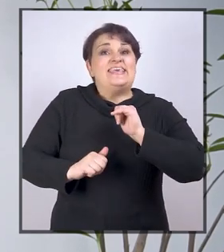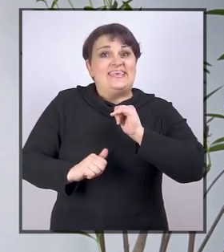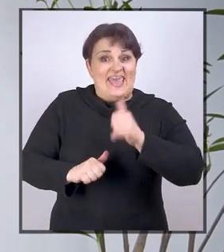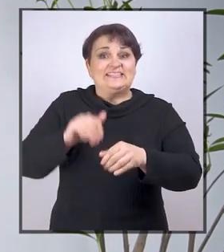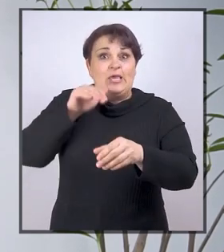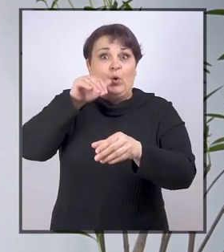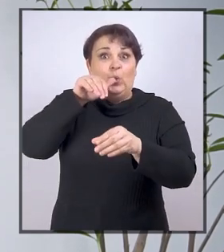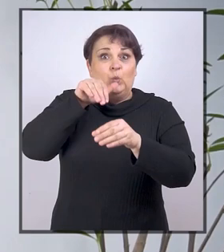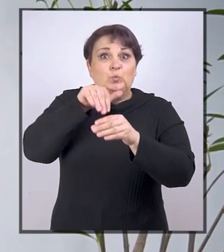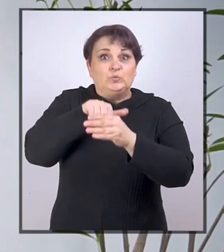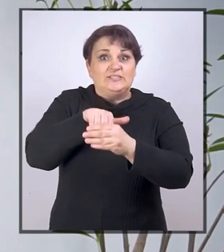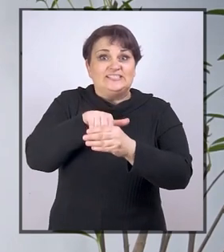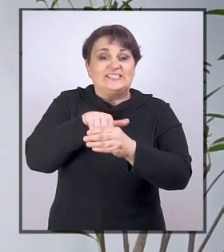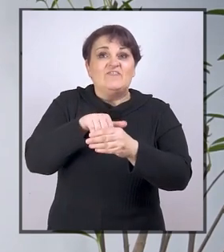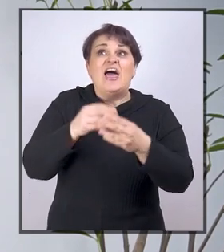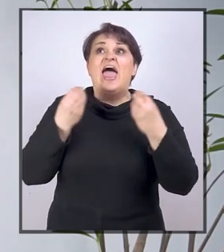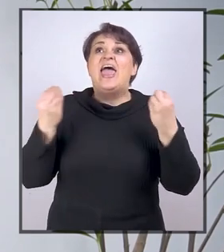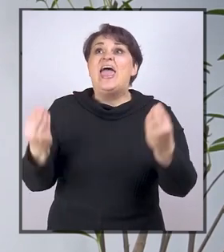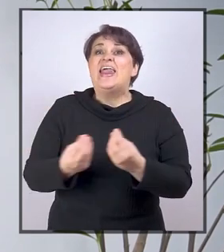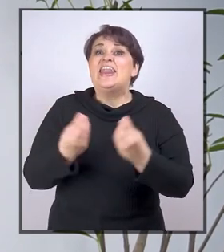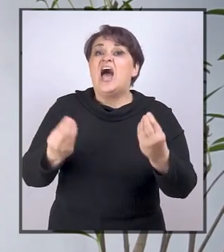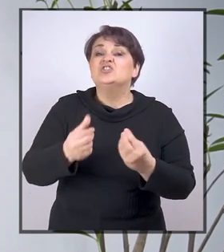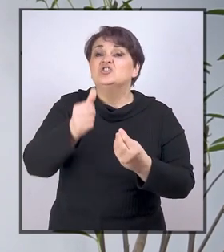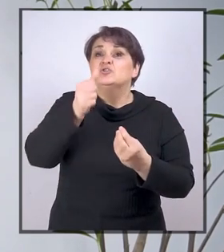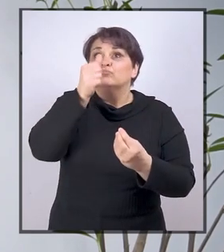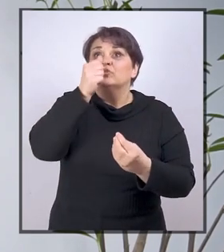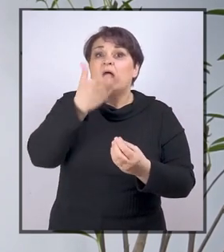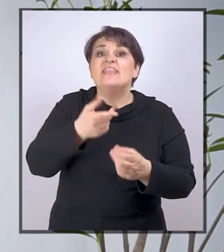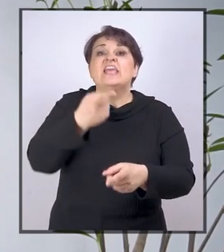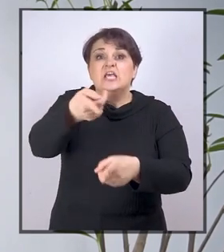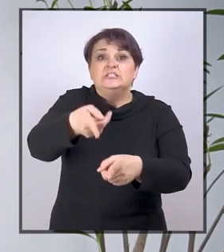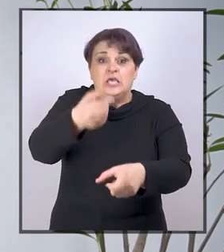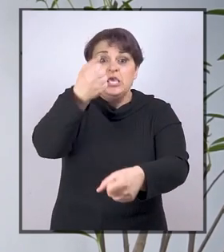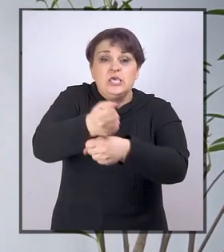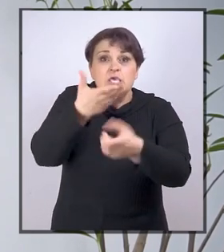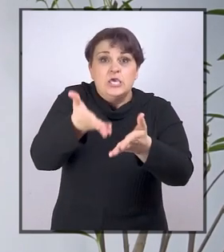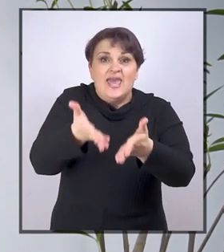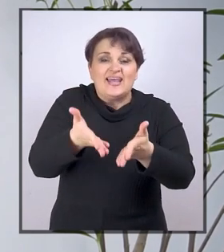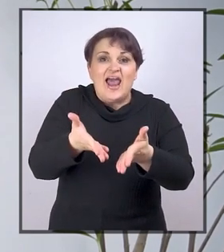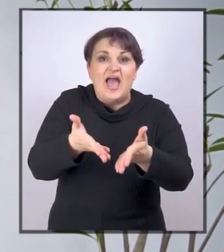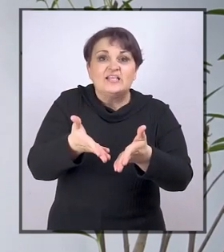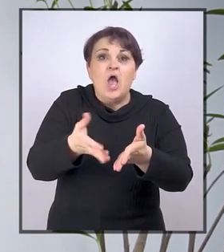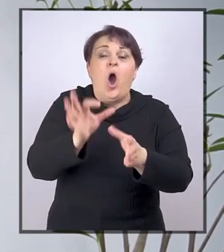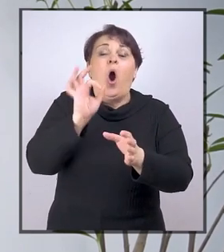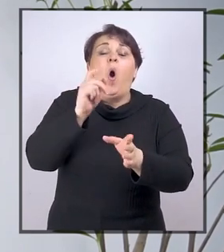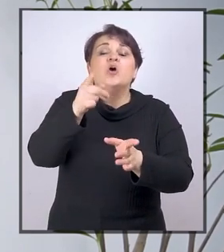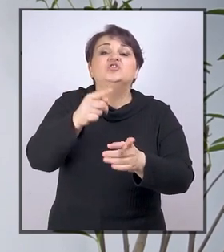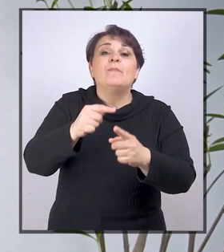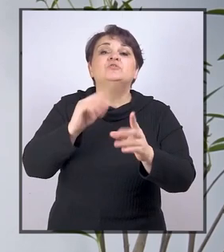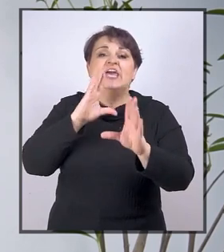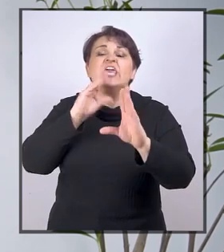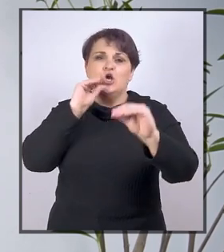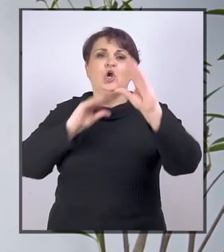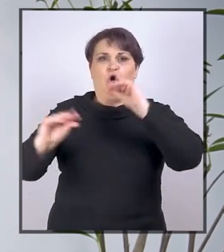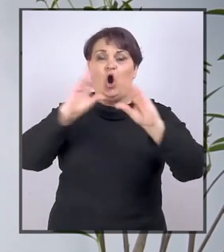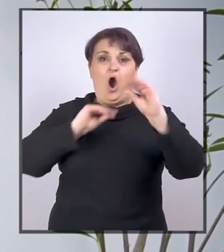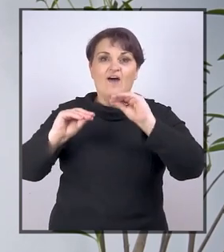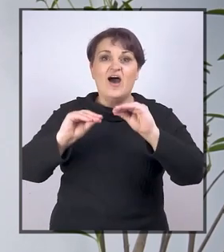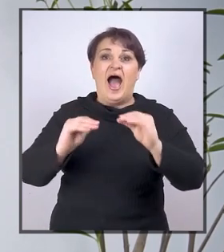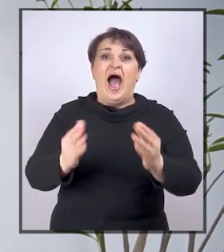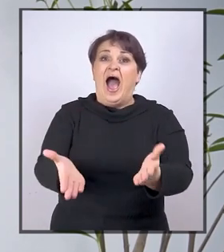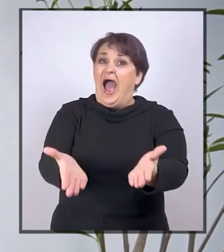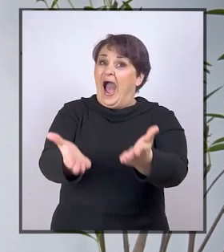jeste u stvari nešto na čemu se i radi, o čemu se i